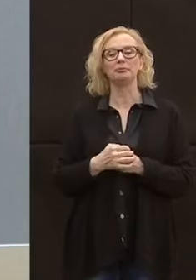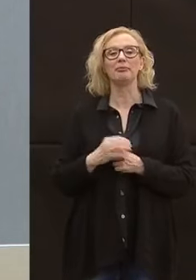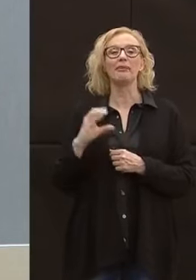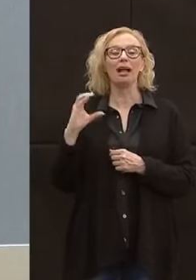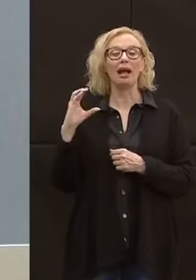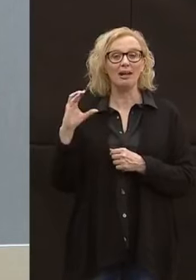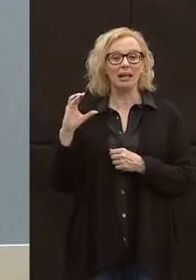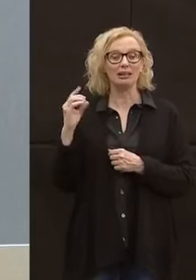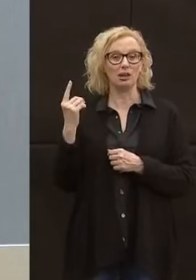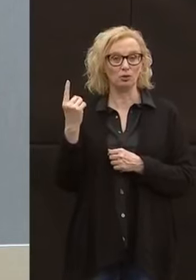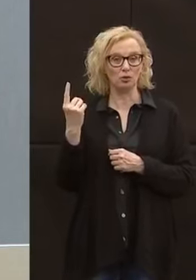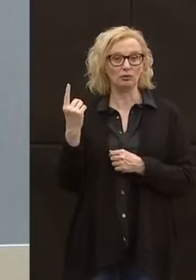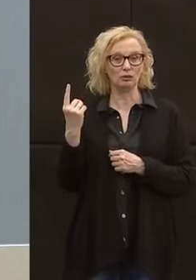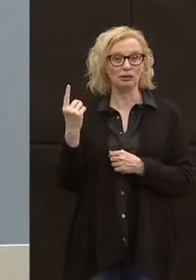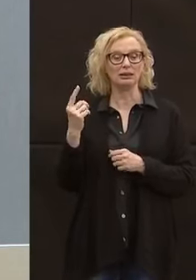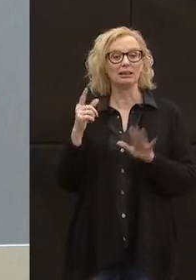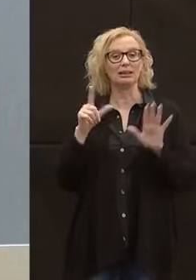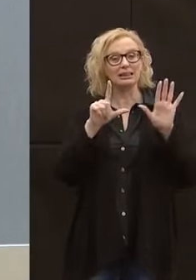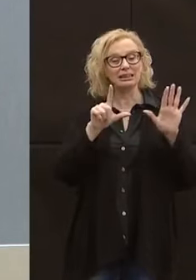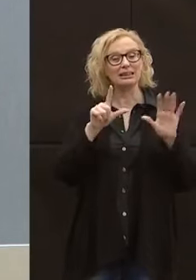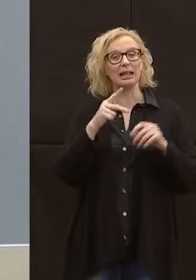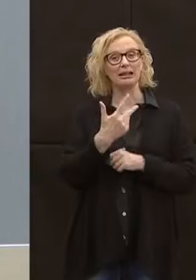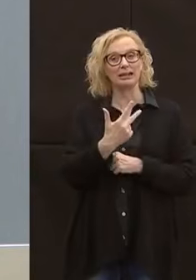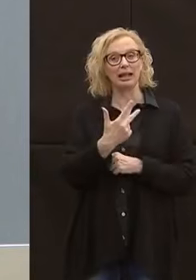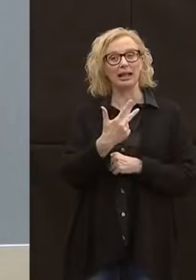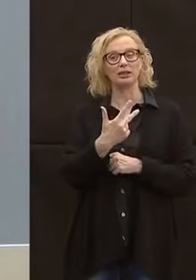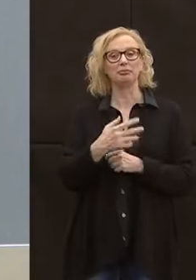a Cavalese un caso in più per un totale di 73